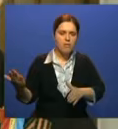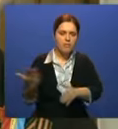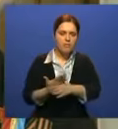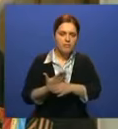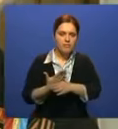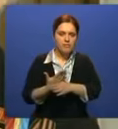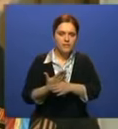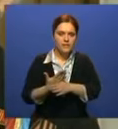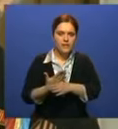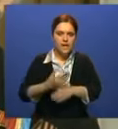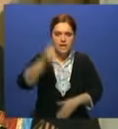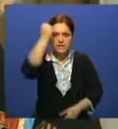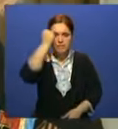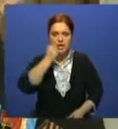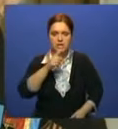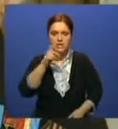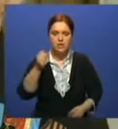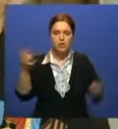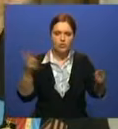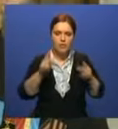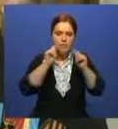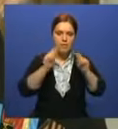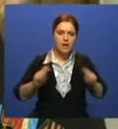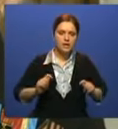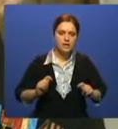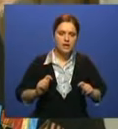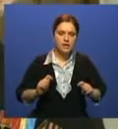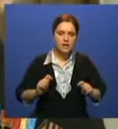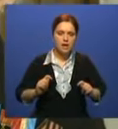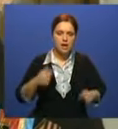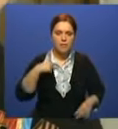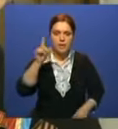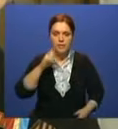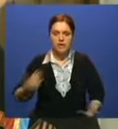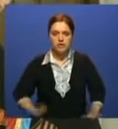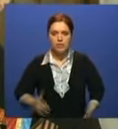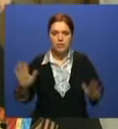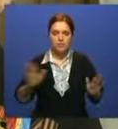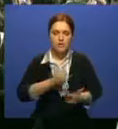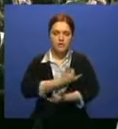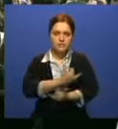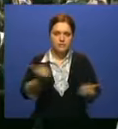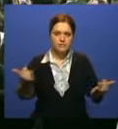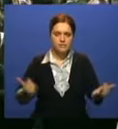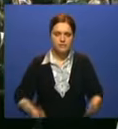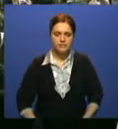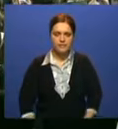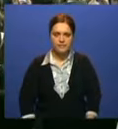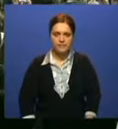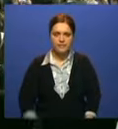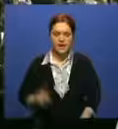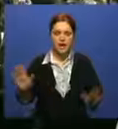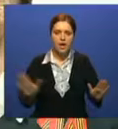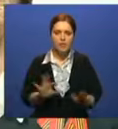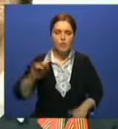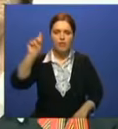нас. Спасибо за нужный подарок. А мы пока живы, будем петь для вас. Хор поет о войне,